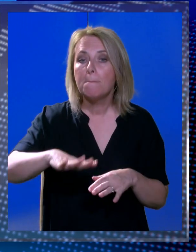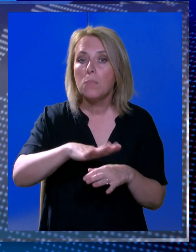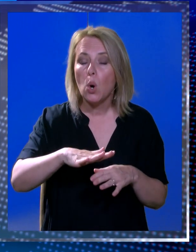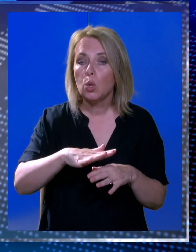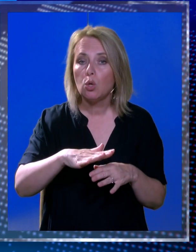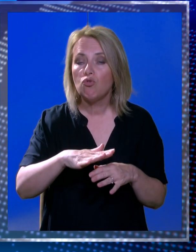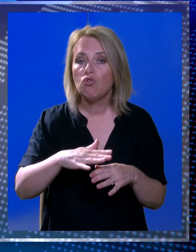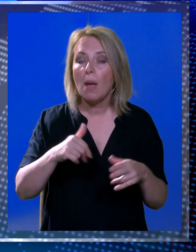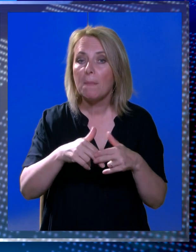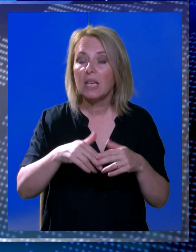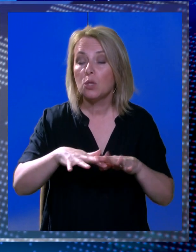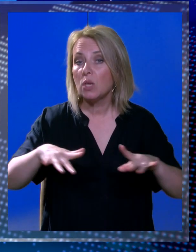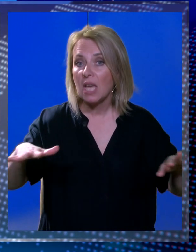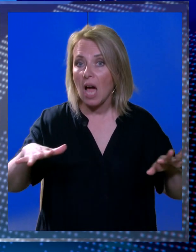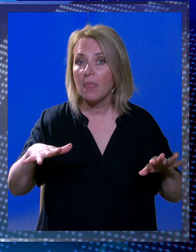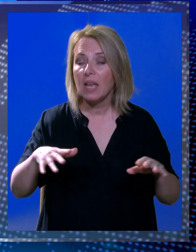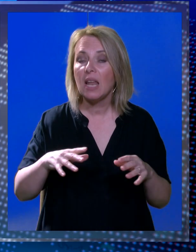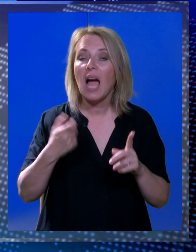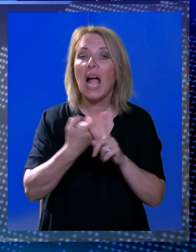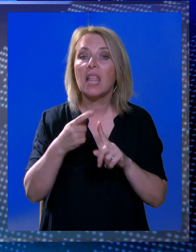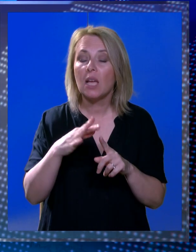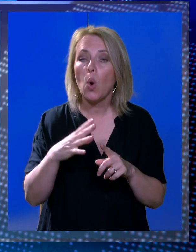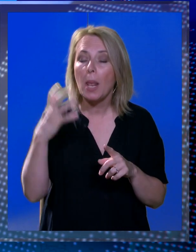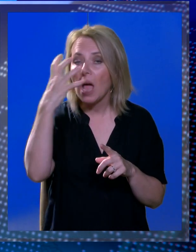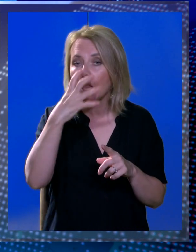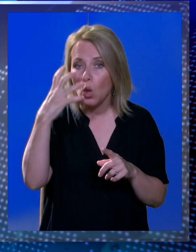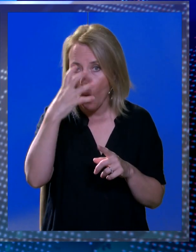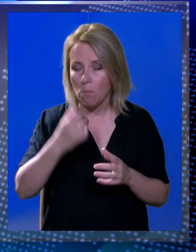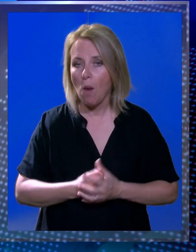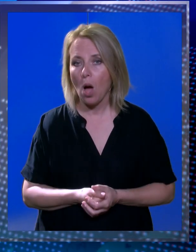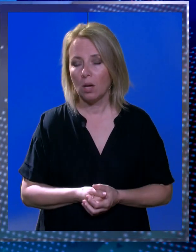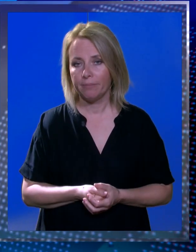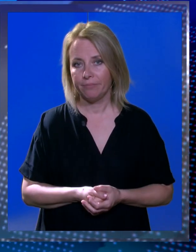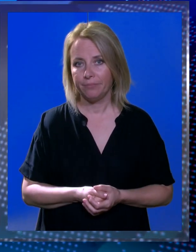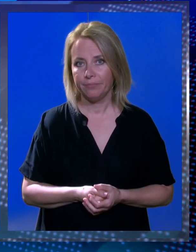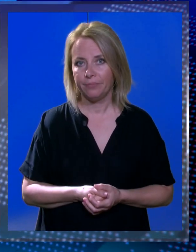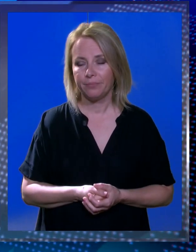Jadranu u kategoriji toplo pa će mnogima goditi i mogućnost boravka na otvorenom